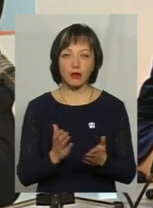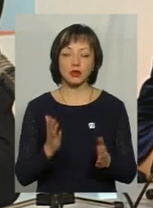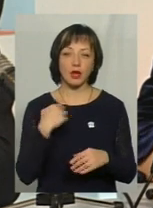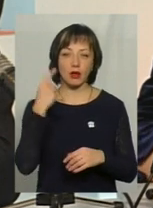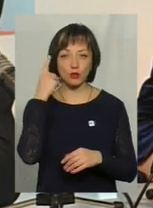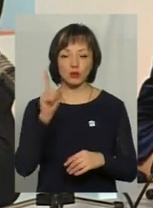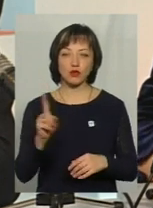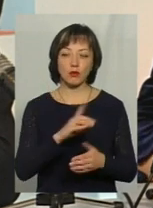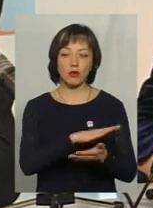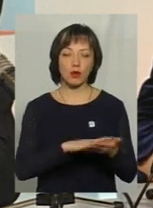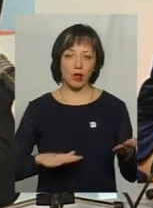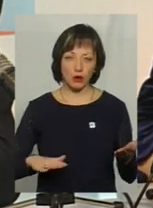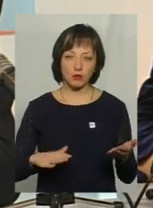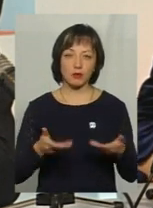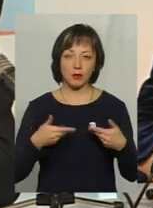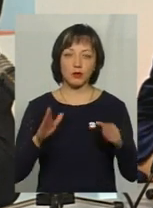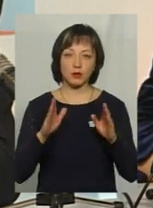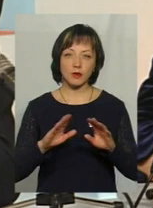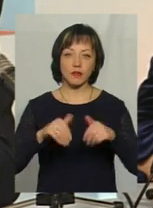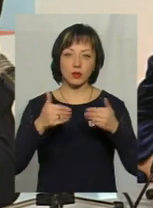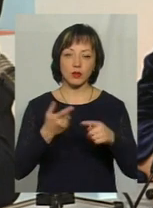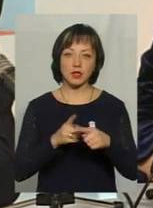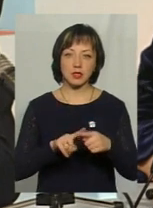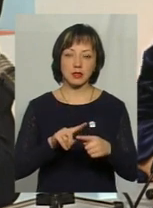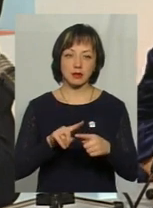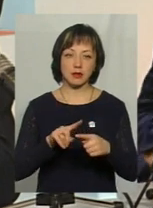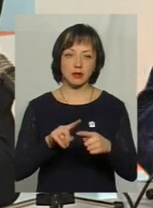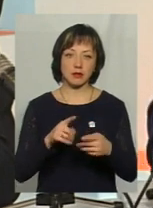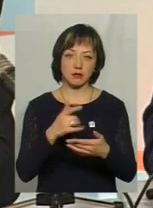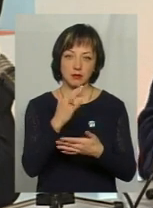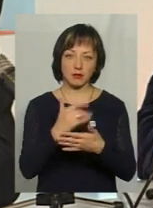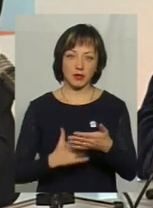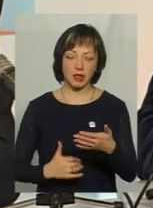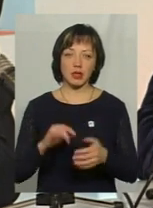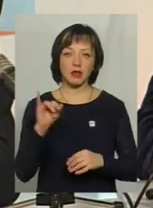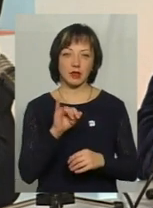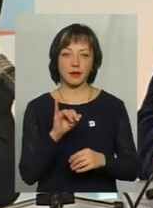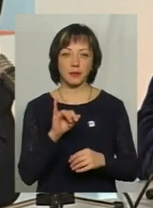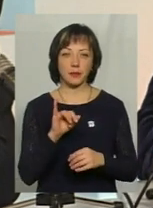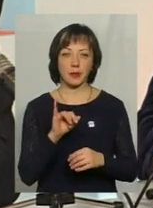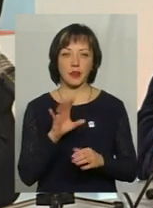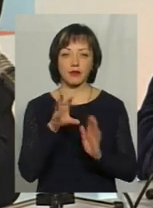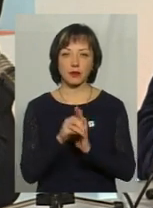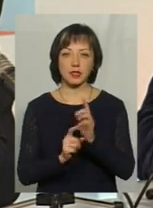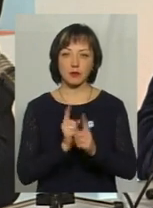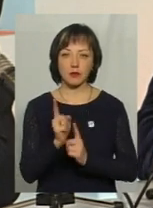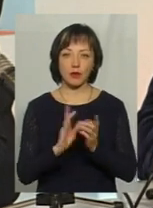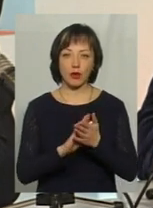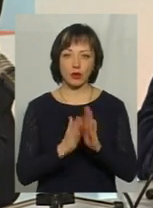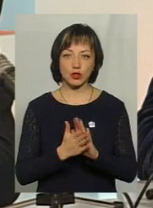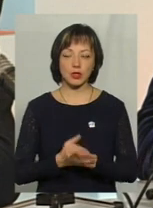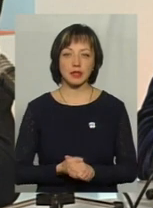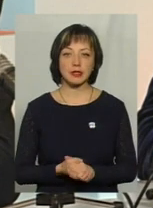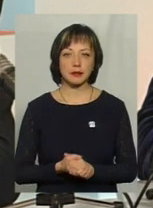Я думаю, що в подальшому ми будемо виносити ці пропозиції і вносити зміни в положення.